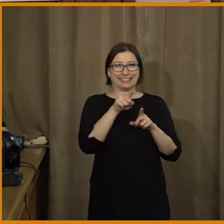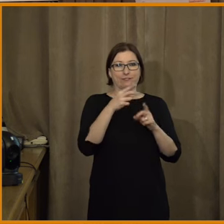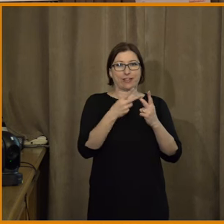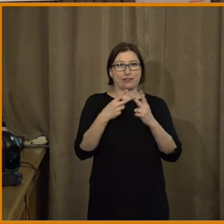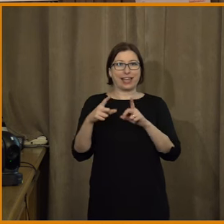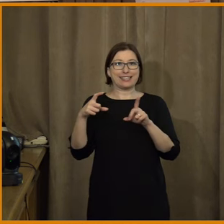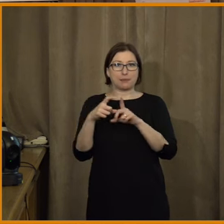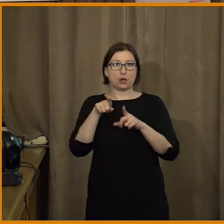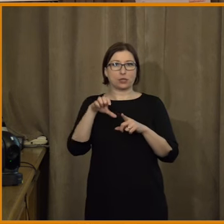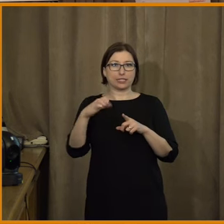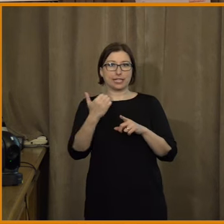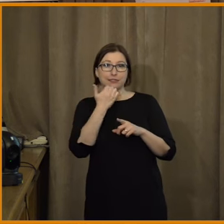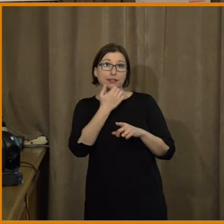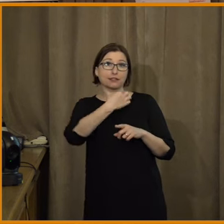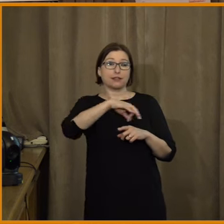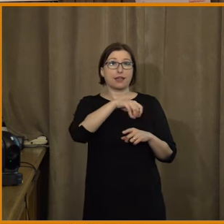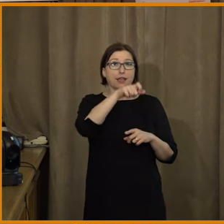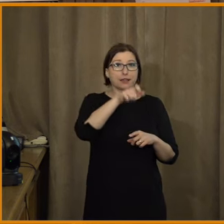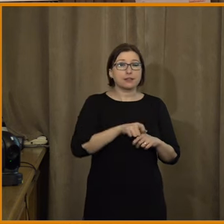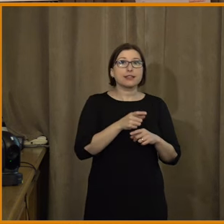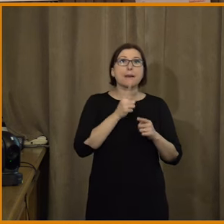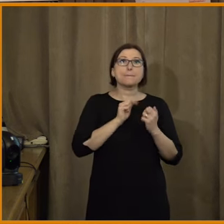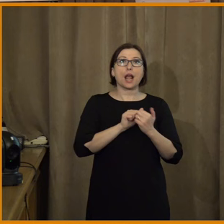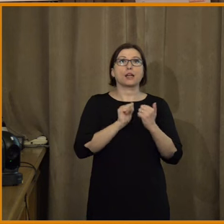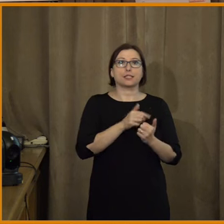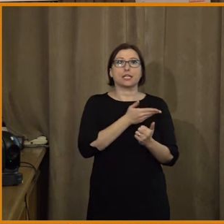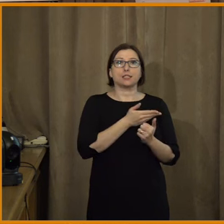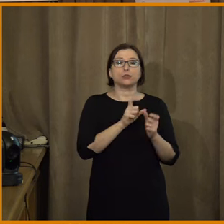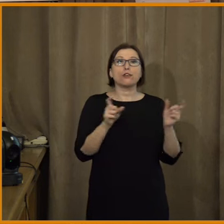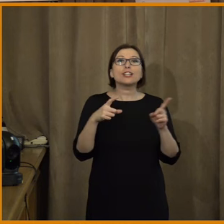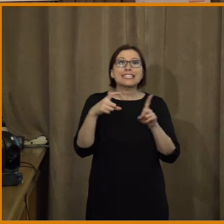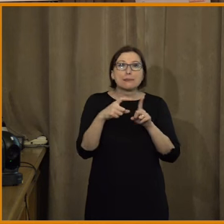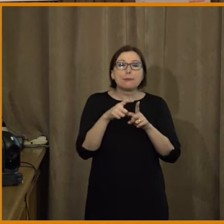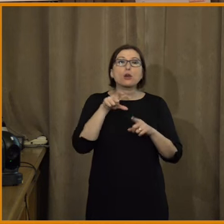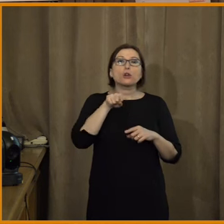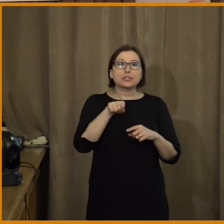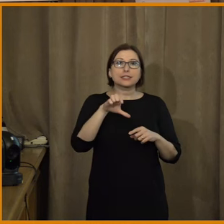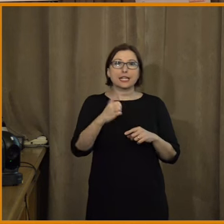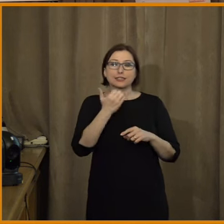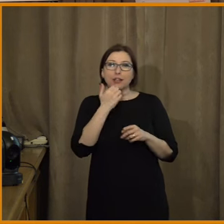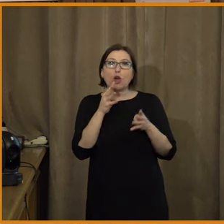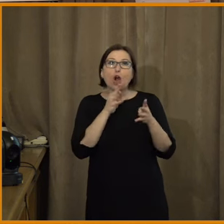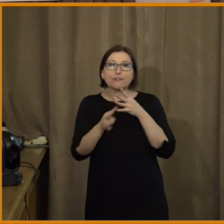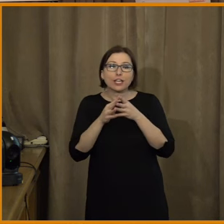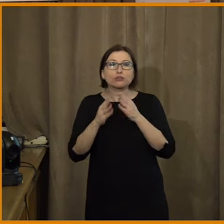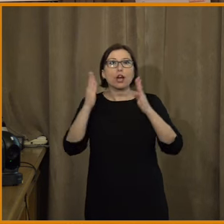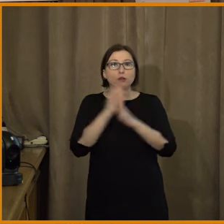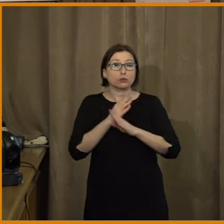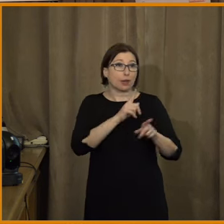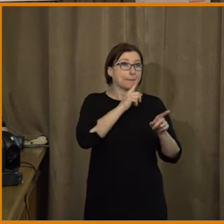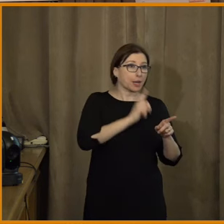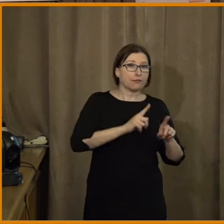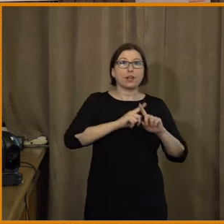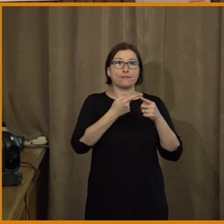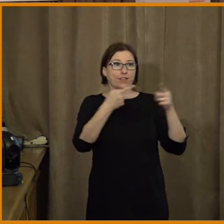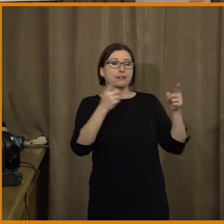který je tady vlastně došlo v panu jako jediný takový praktik, protože skutečně Demagog.cz dělá to, že ověřuje a rozhoduje, co je pravda,